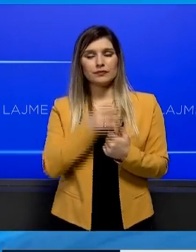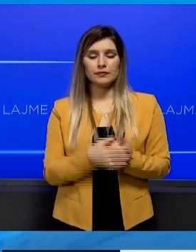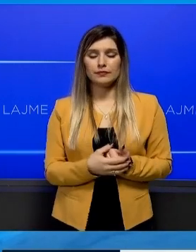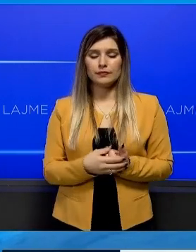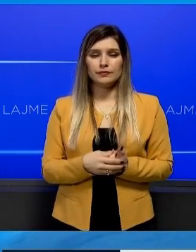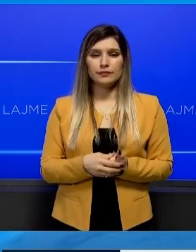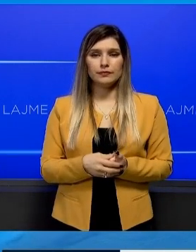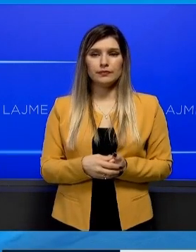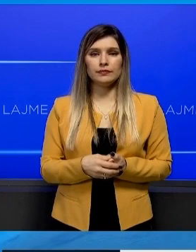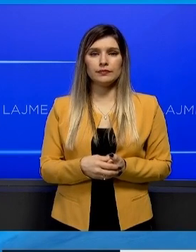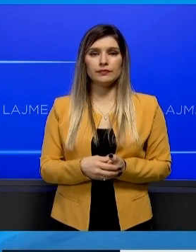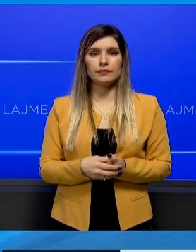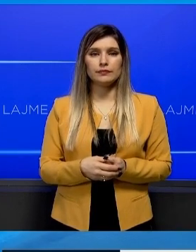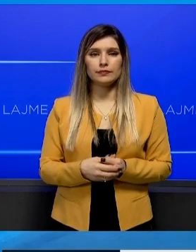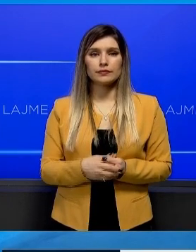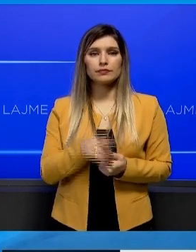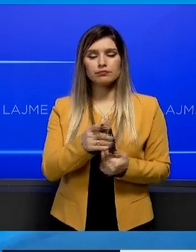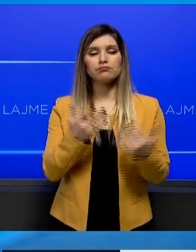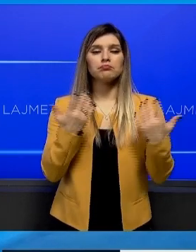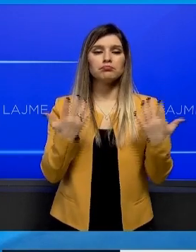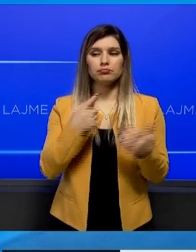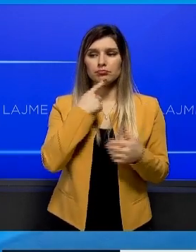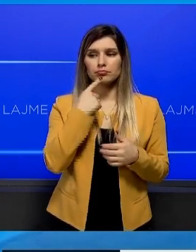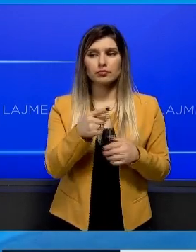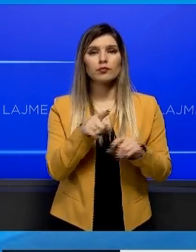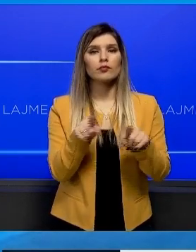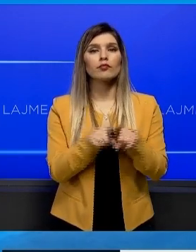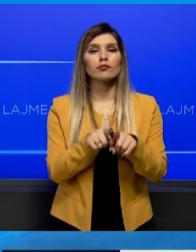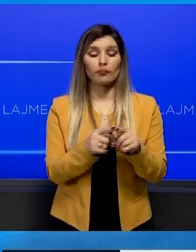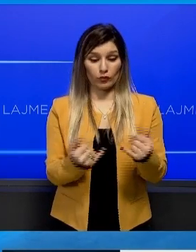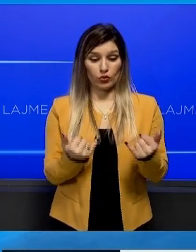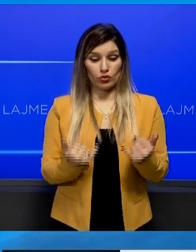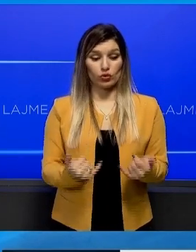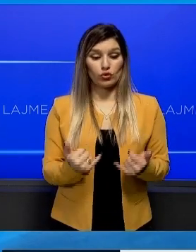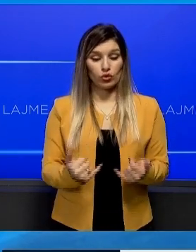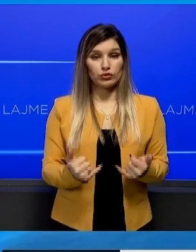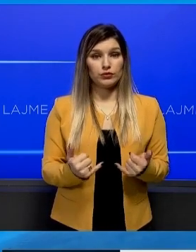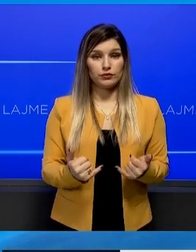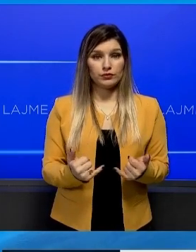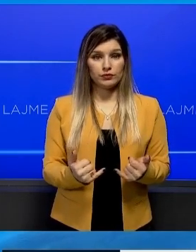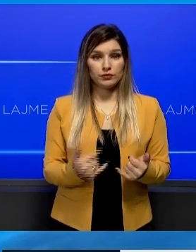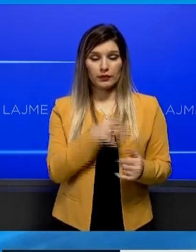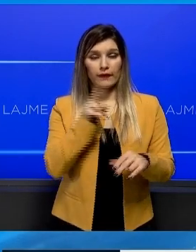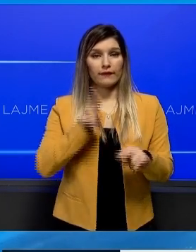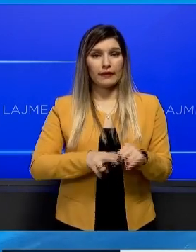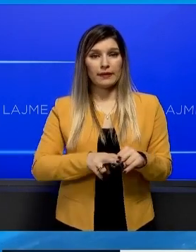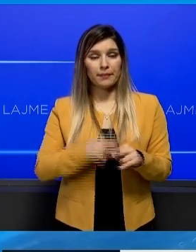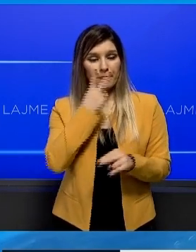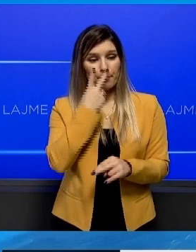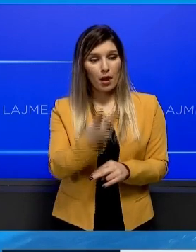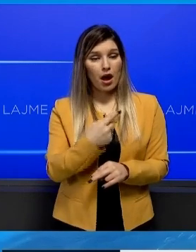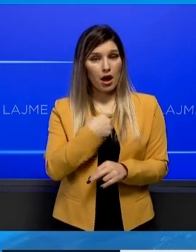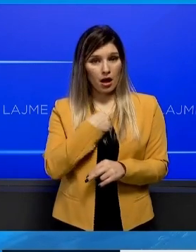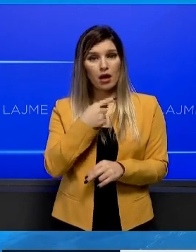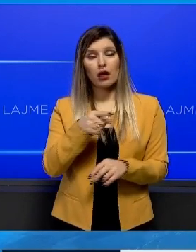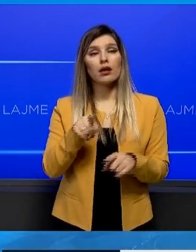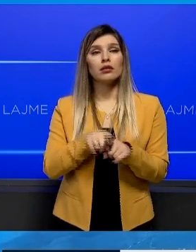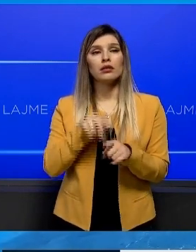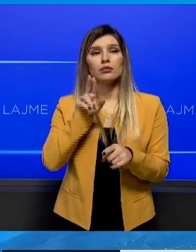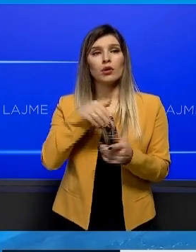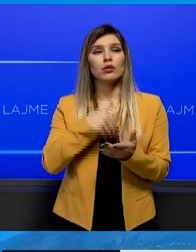Po, theshtë kjo në faktikisht tarifat sot për sot bazuar në vendimin e zërë ejs janë rrit